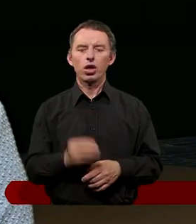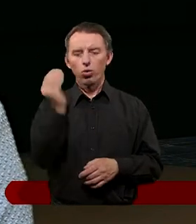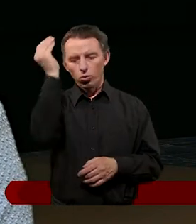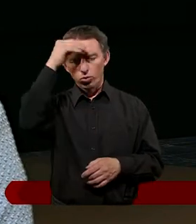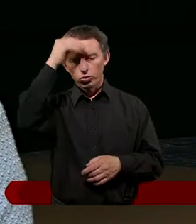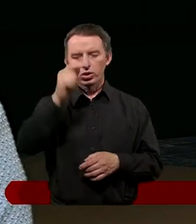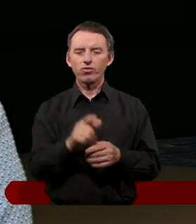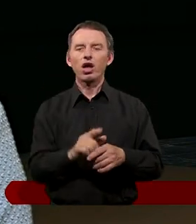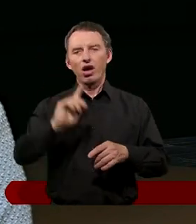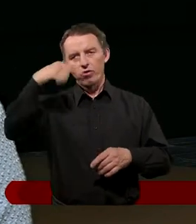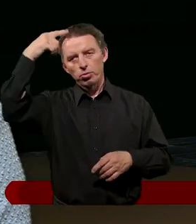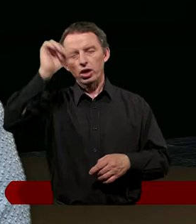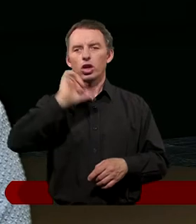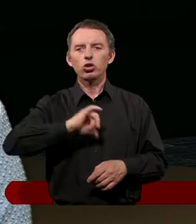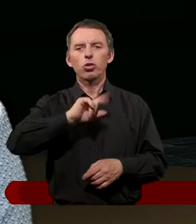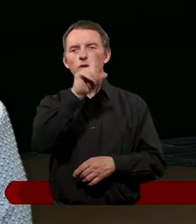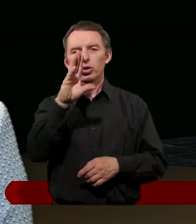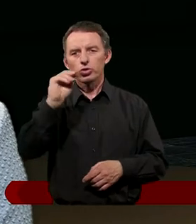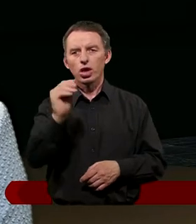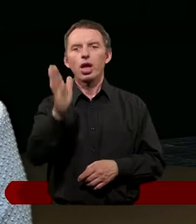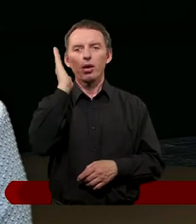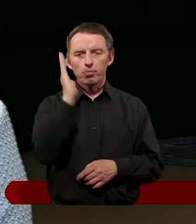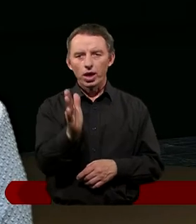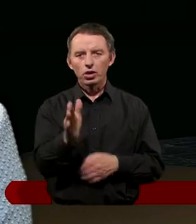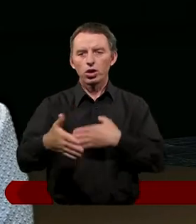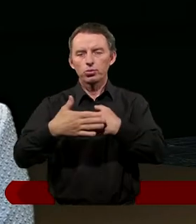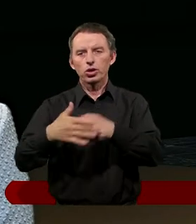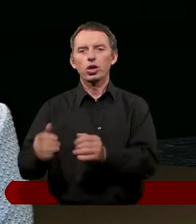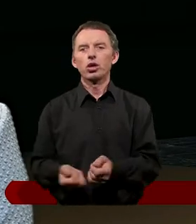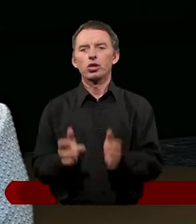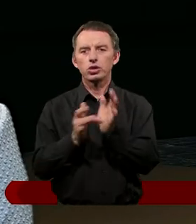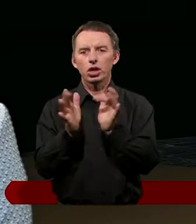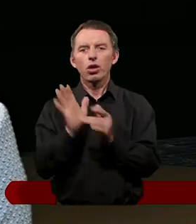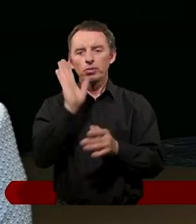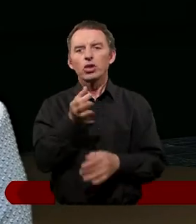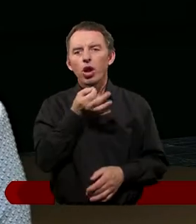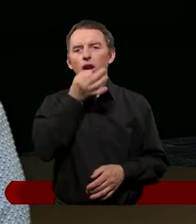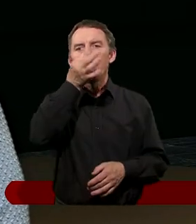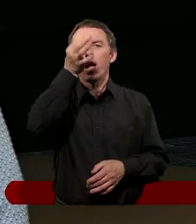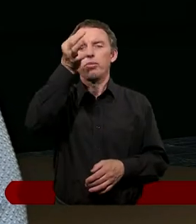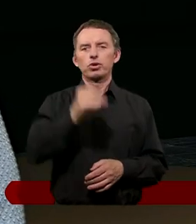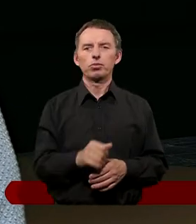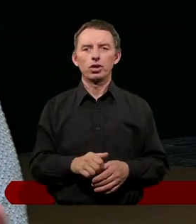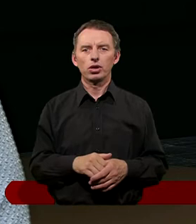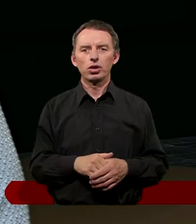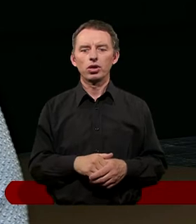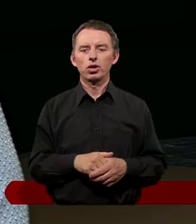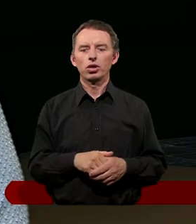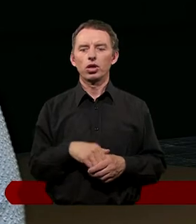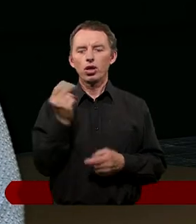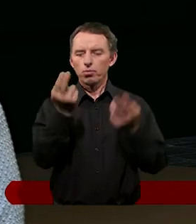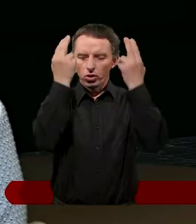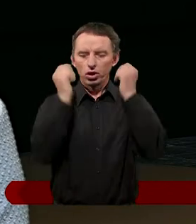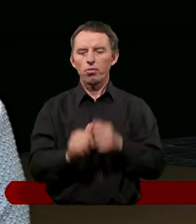Uczniowie wyobrażali sobie, że będąc w Królestwie Jezusa będą wielkimi. Pytali się, Jan, Jakub, to gdzie nas